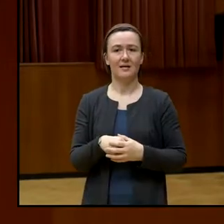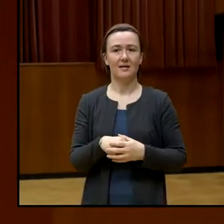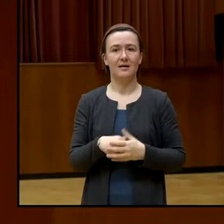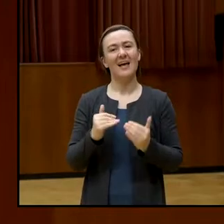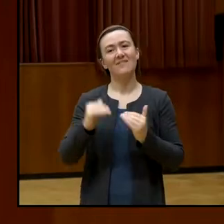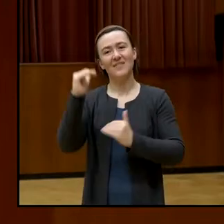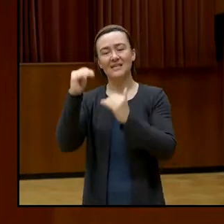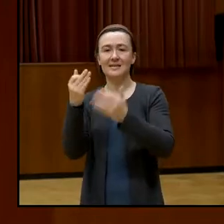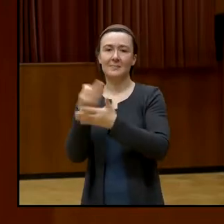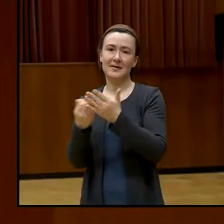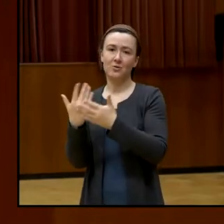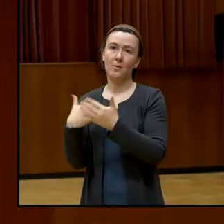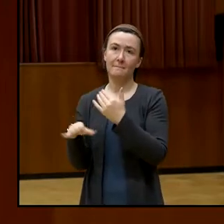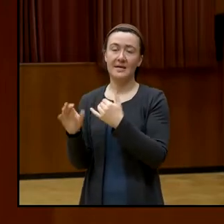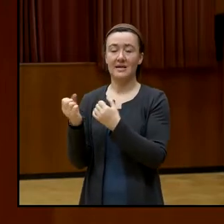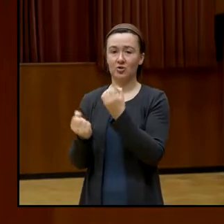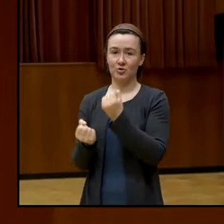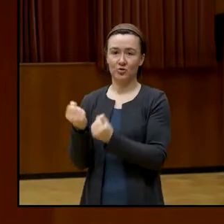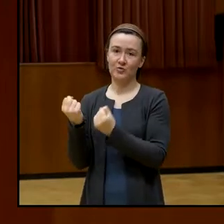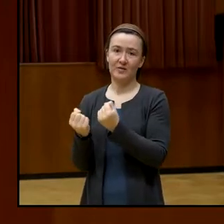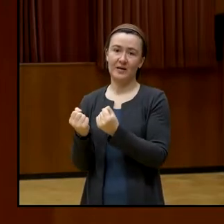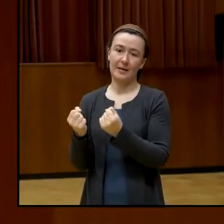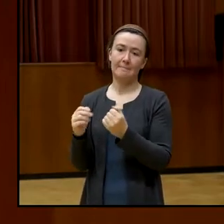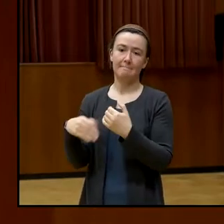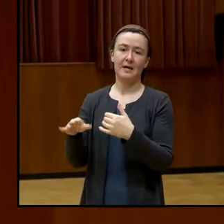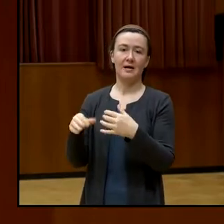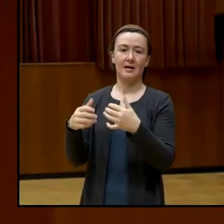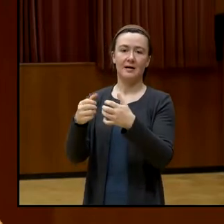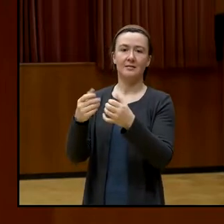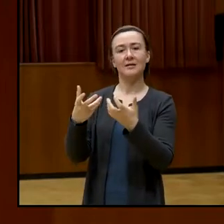Bereich der Erwachsenenbildung, da ist das doch wesentlich fragmentierter oder halt